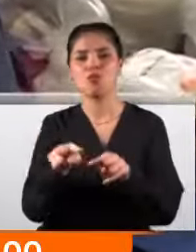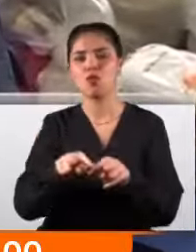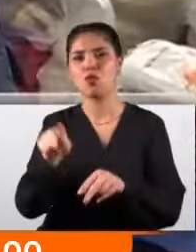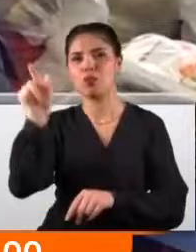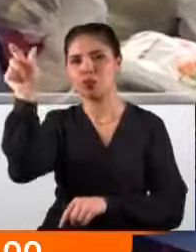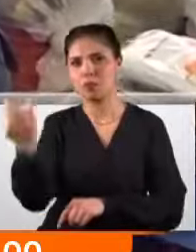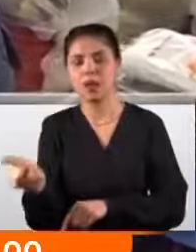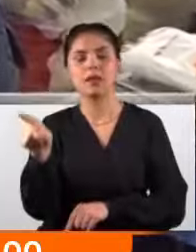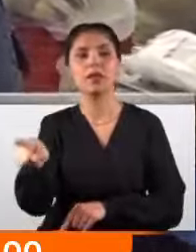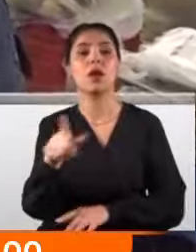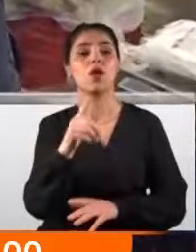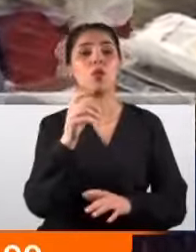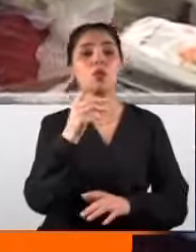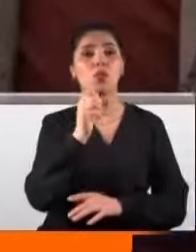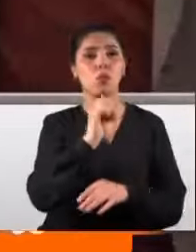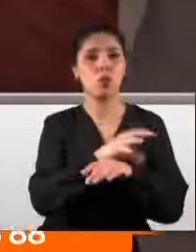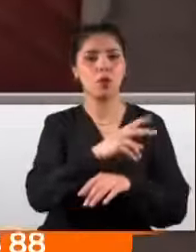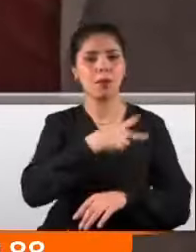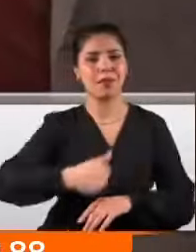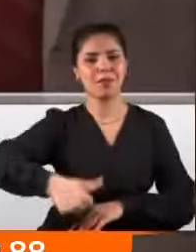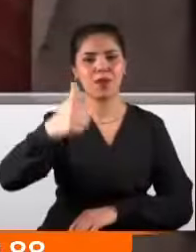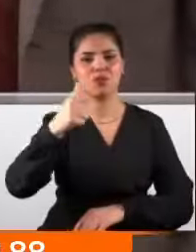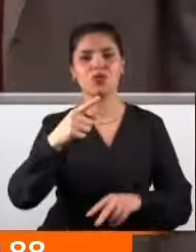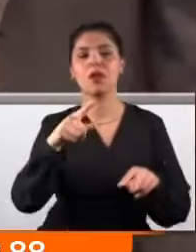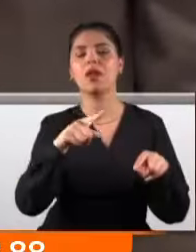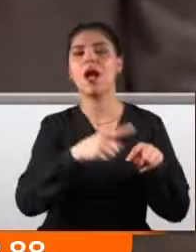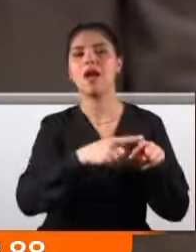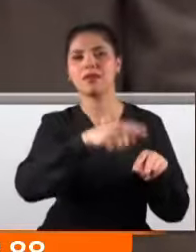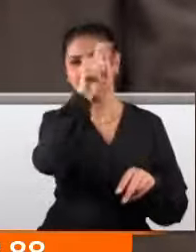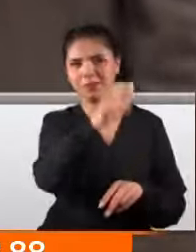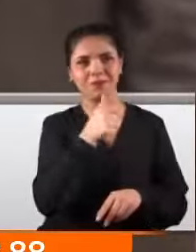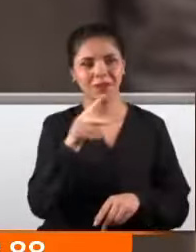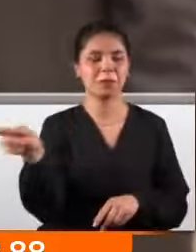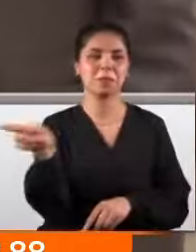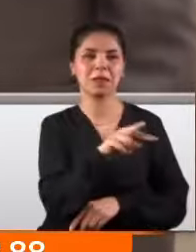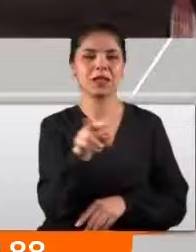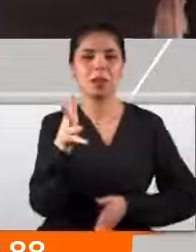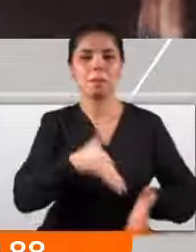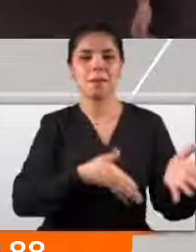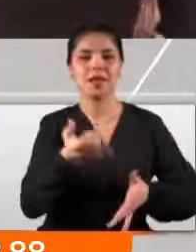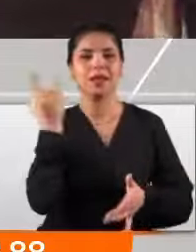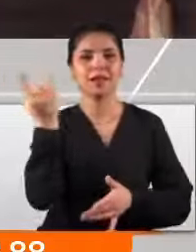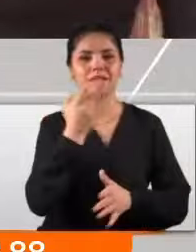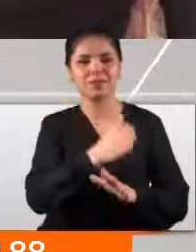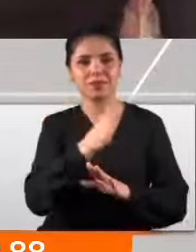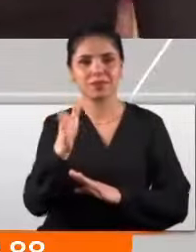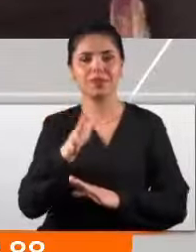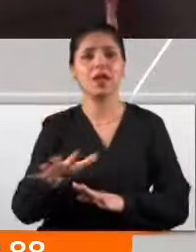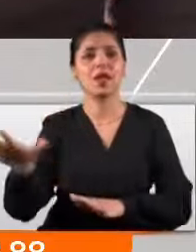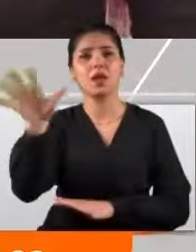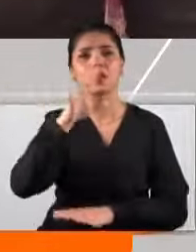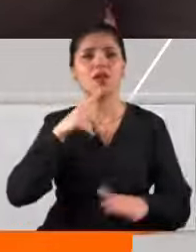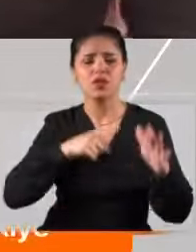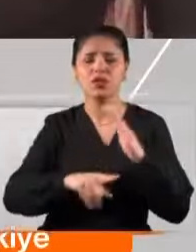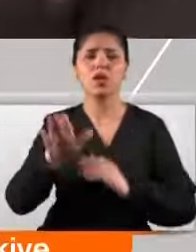Belediye Başkan Adayı Aydın Ay Aydın pazar alanını gezdi. Herkes mevcut yönetimden şikayetçiydi. Bodrum'un beli baş sorunları var. Su